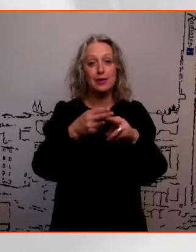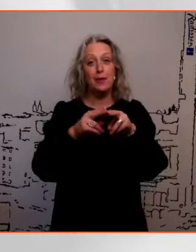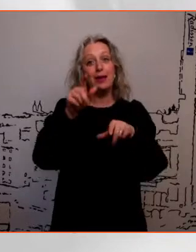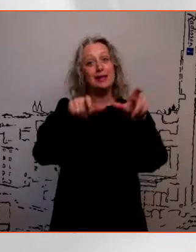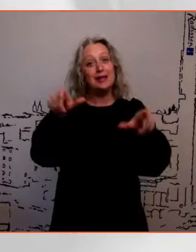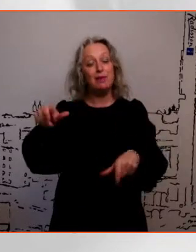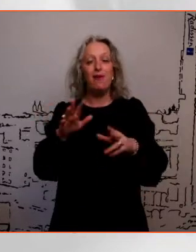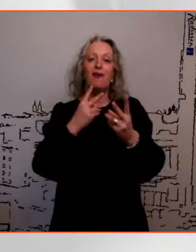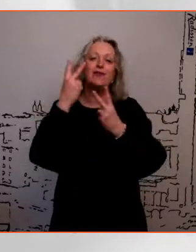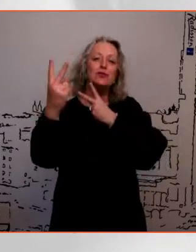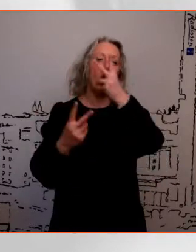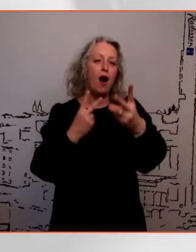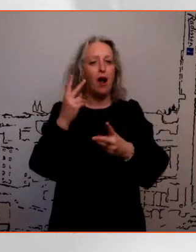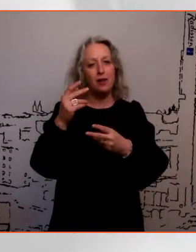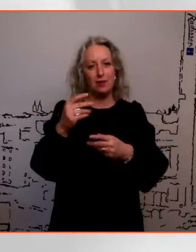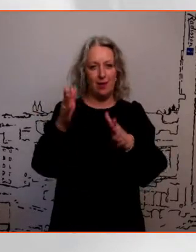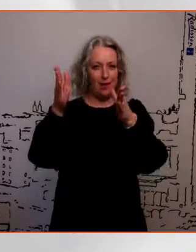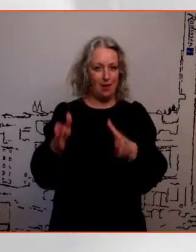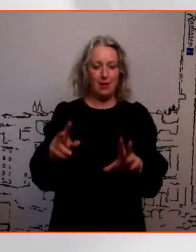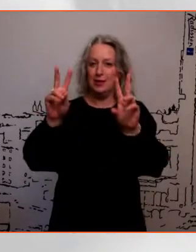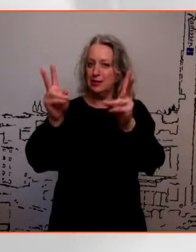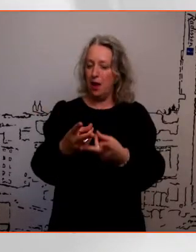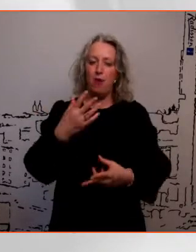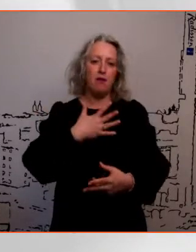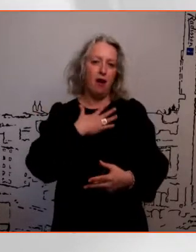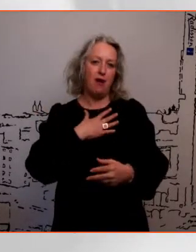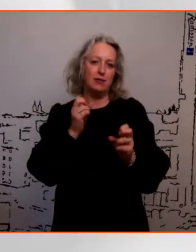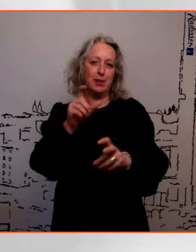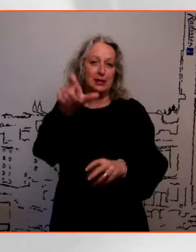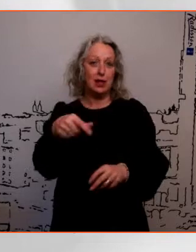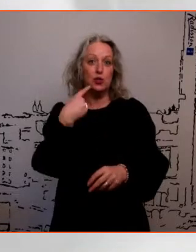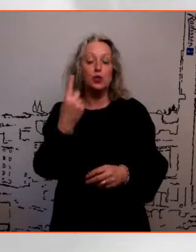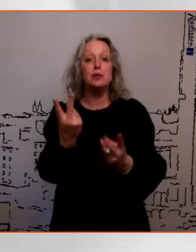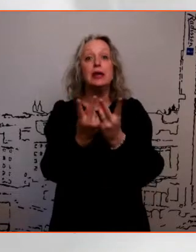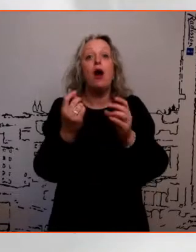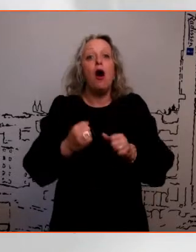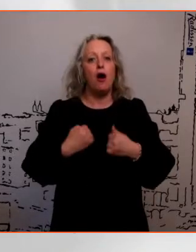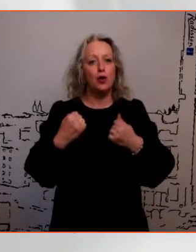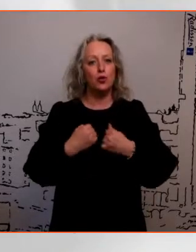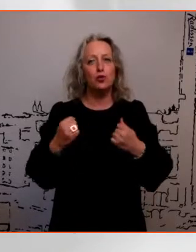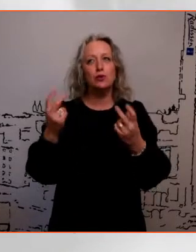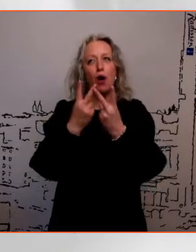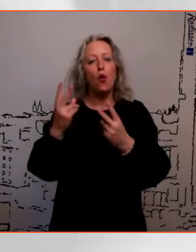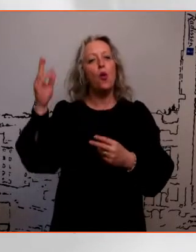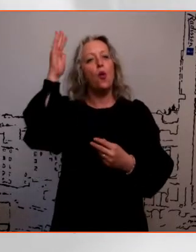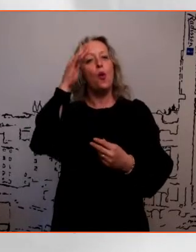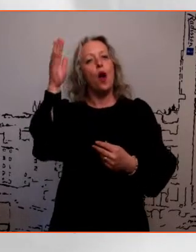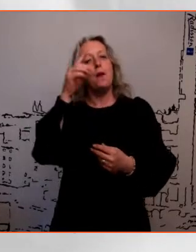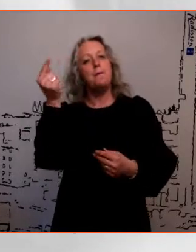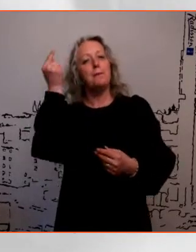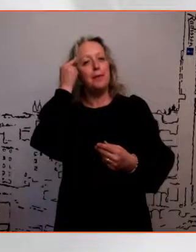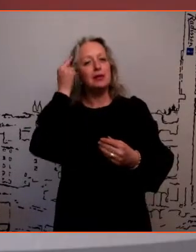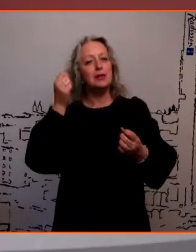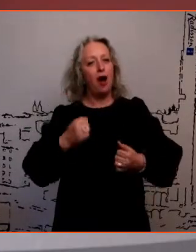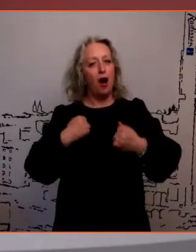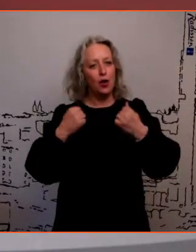see sama Kanada spetsialist normane ja amundus on toob näiteks välja sellise harjutuse nagu unistamise mõtteharjutus. Et